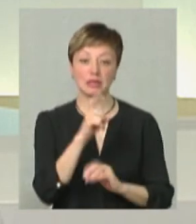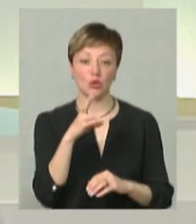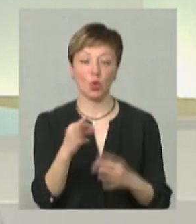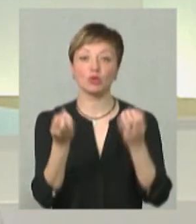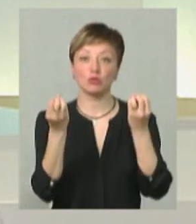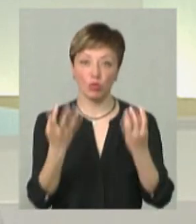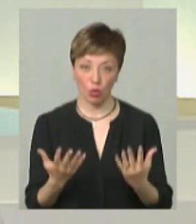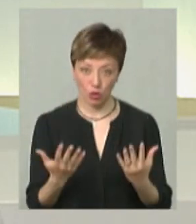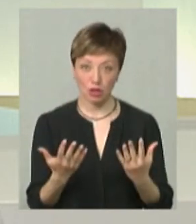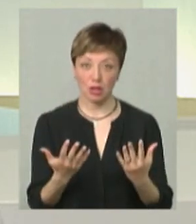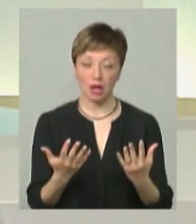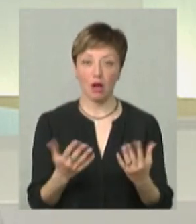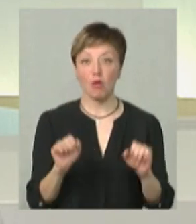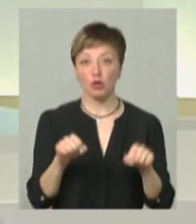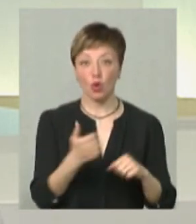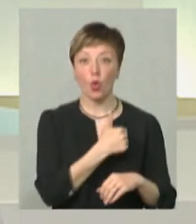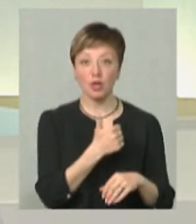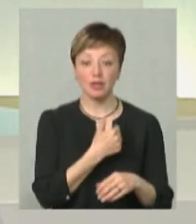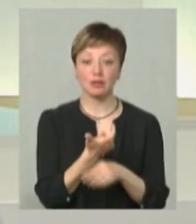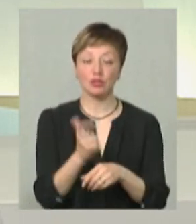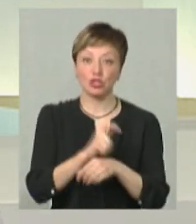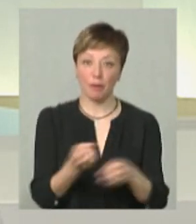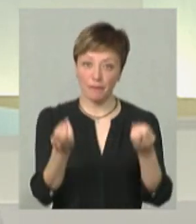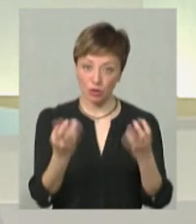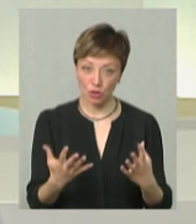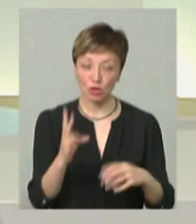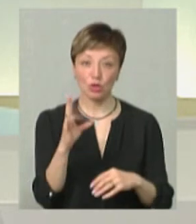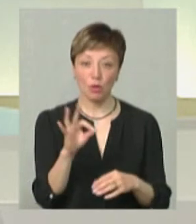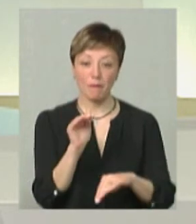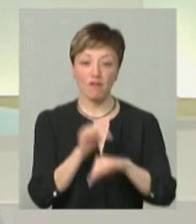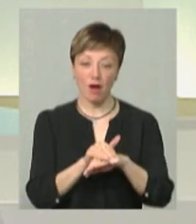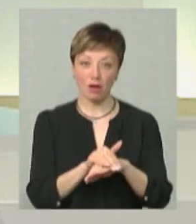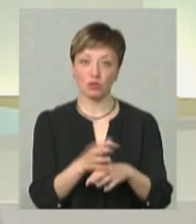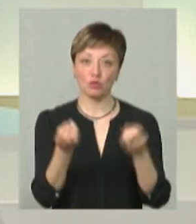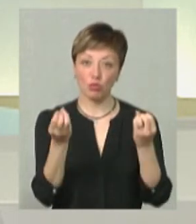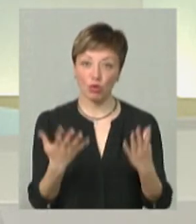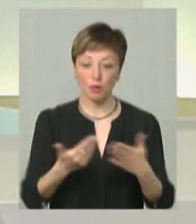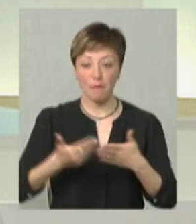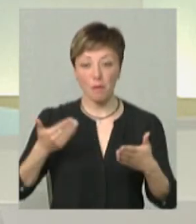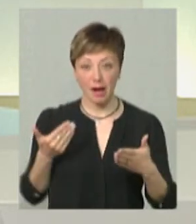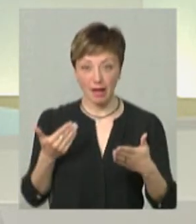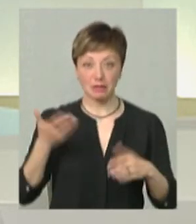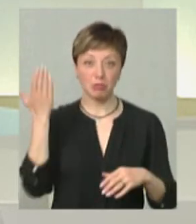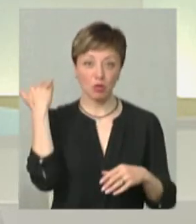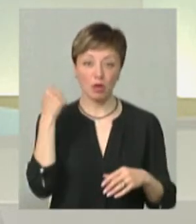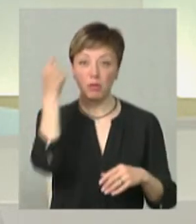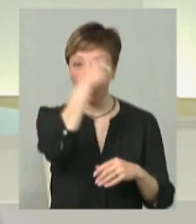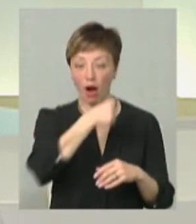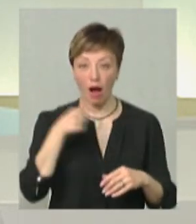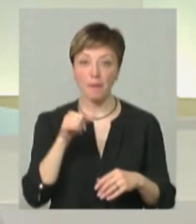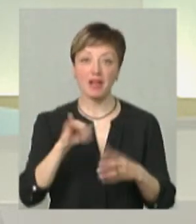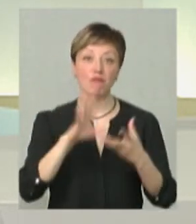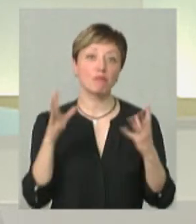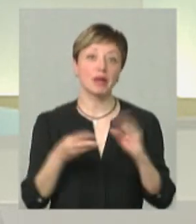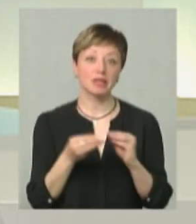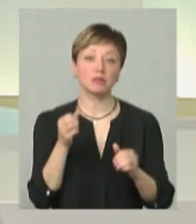спрощена, хоча, можливо, хотілося б ще простіше, але, по факту, вона спрощена попередньо з минулими роками. І, в